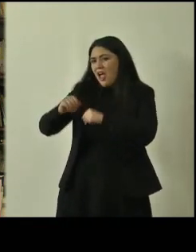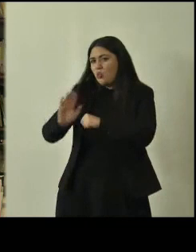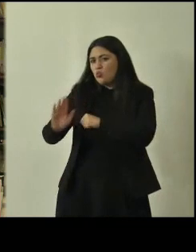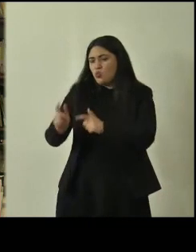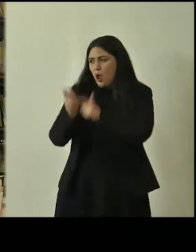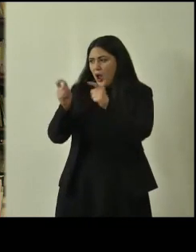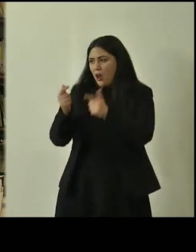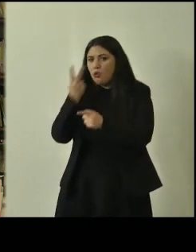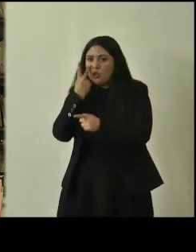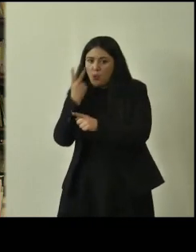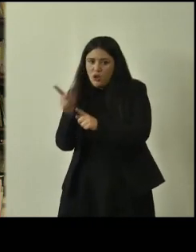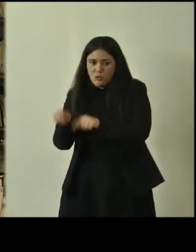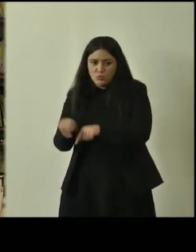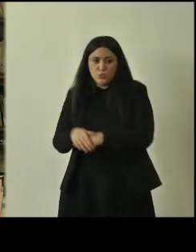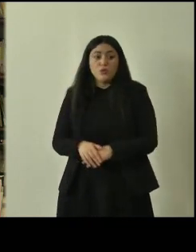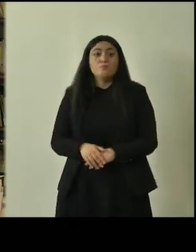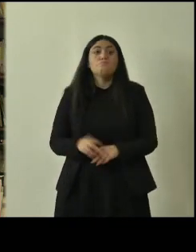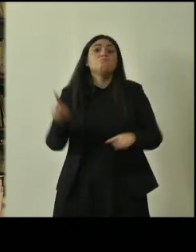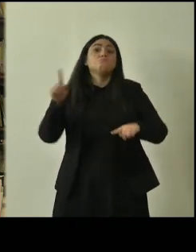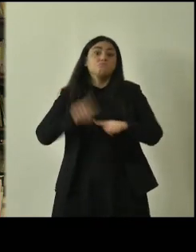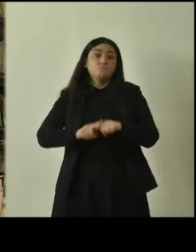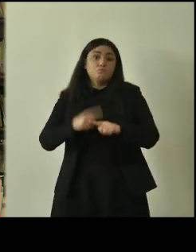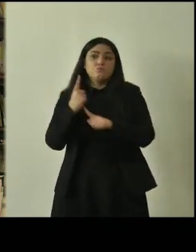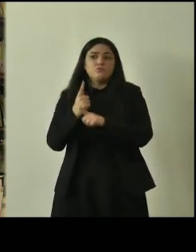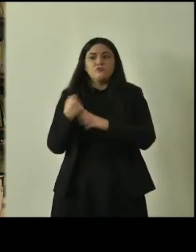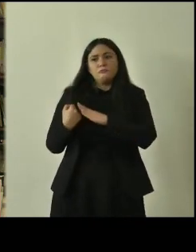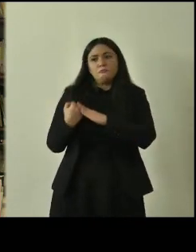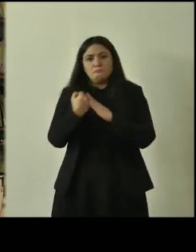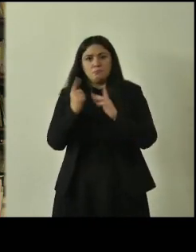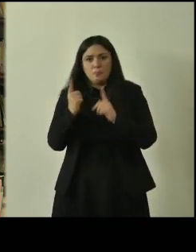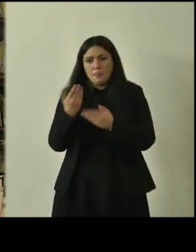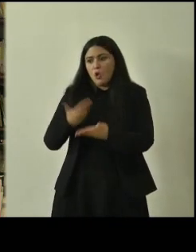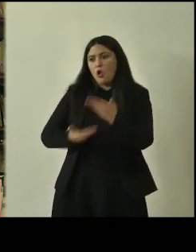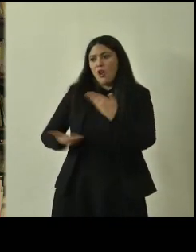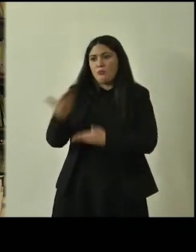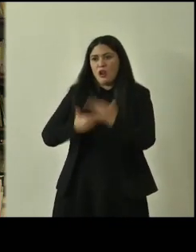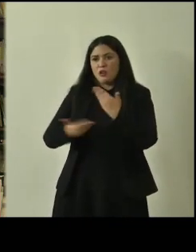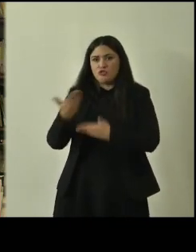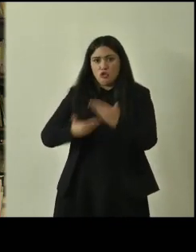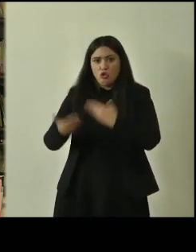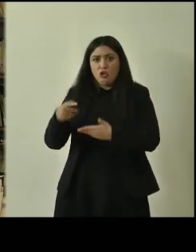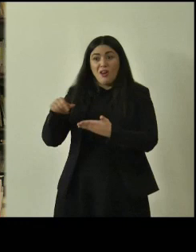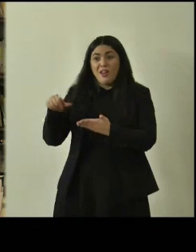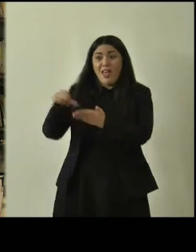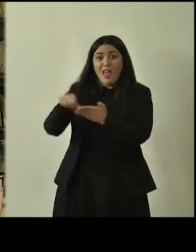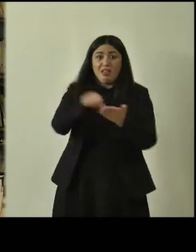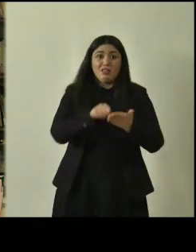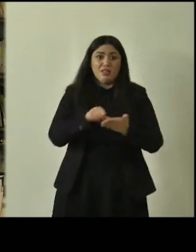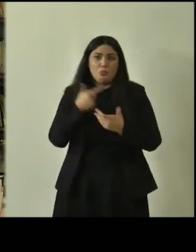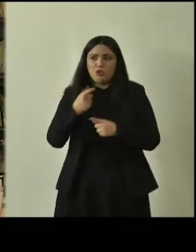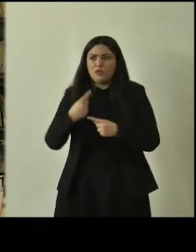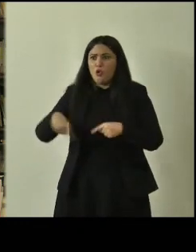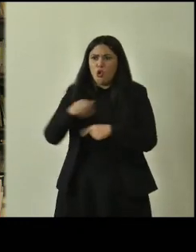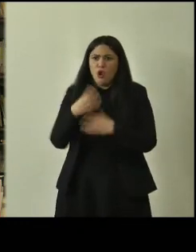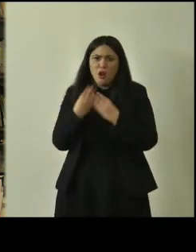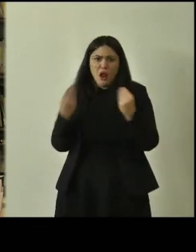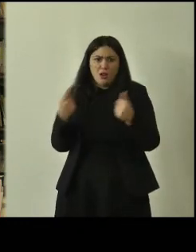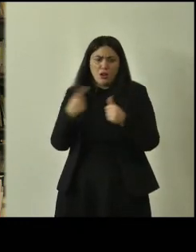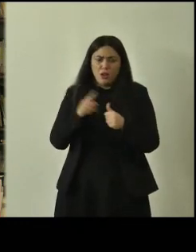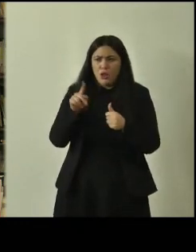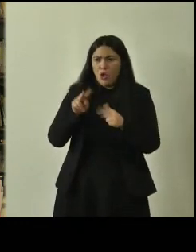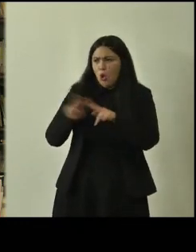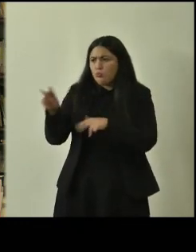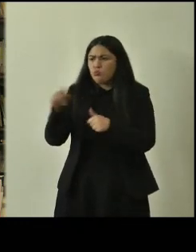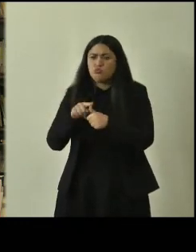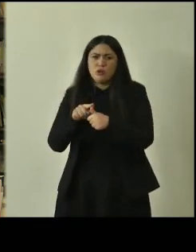e poi ovviamente rafforzare la collaborazione fra gli enti perché siamo in tanti, i comuni, la regione,